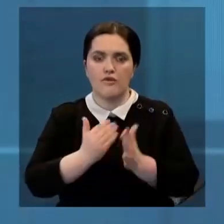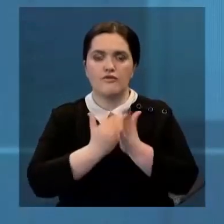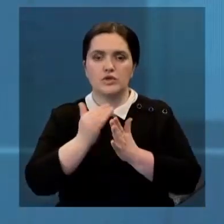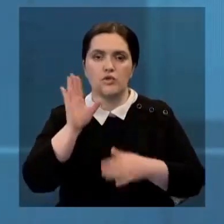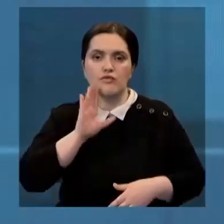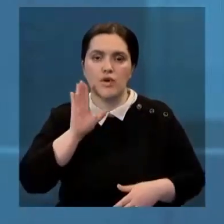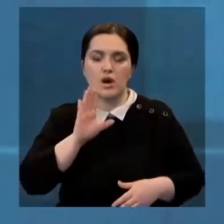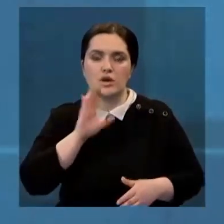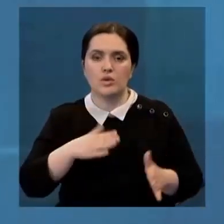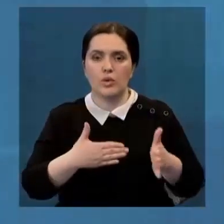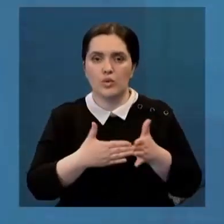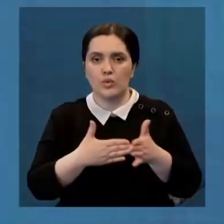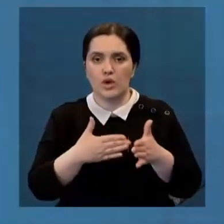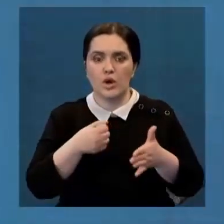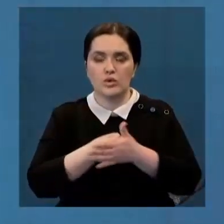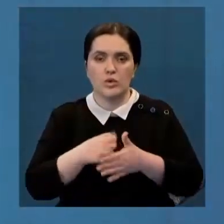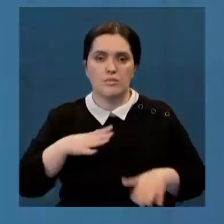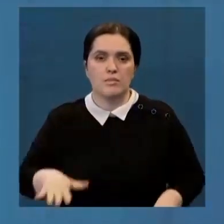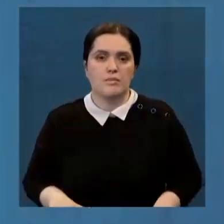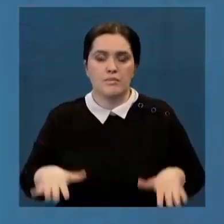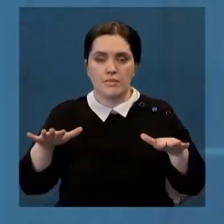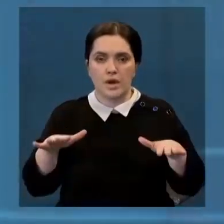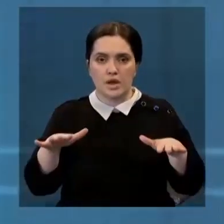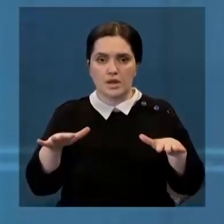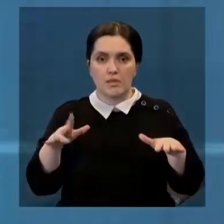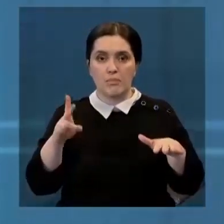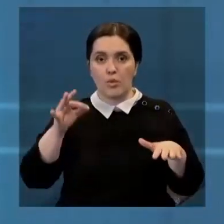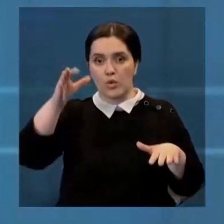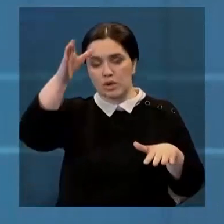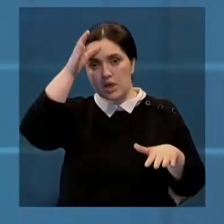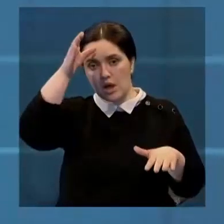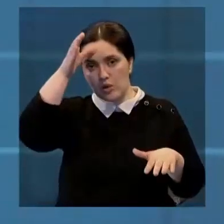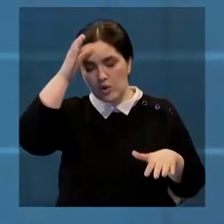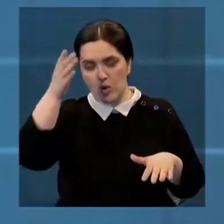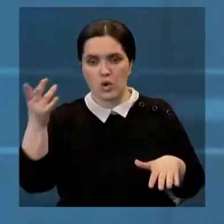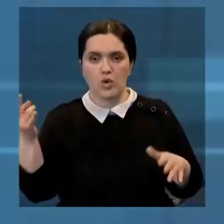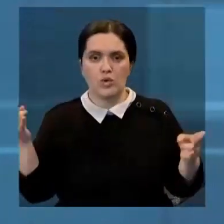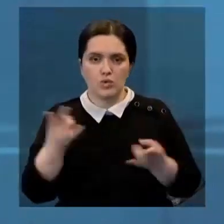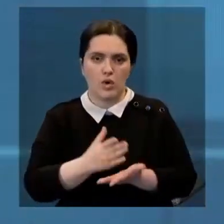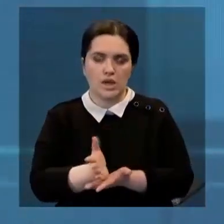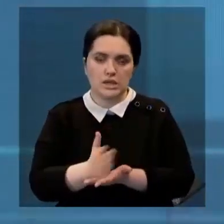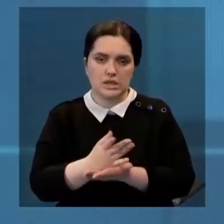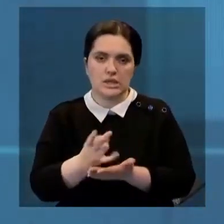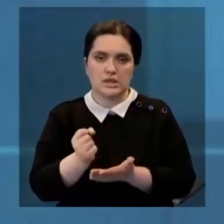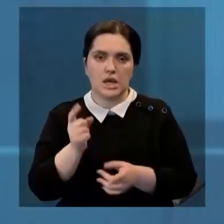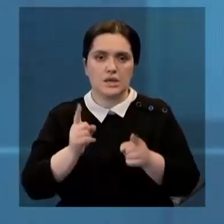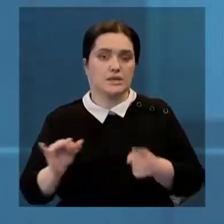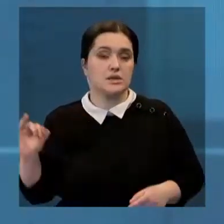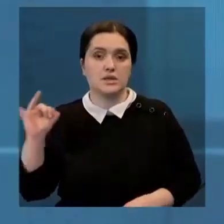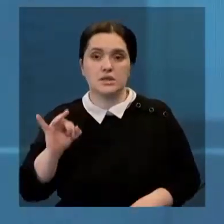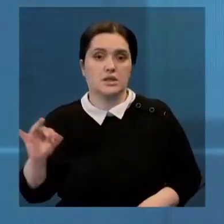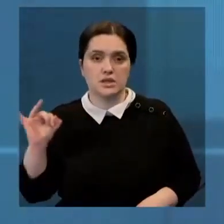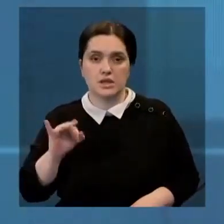Это предел уровня, до которого поднималась вода. То есть по науке надо бы ориентироваться на естественный исторический